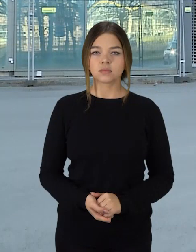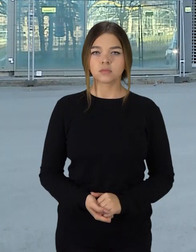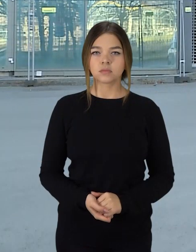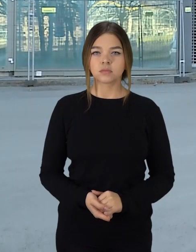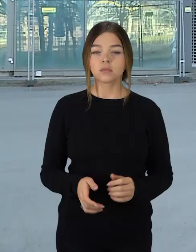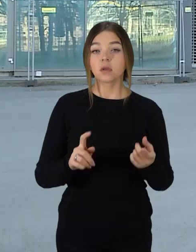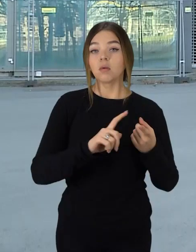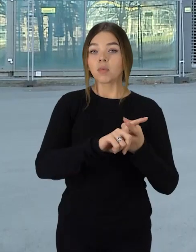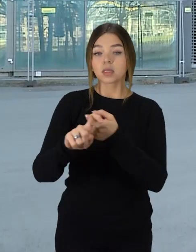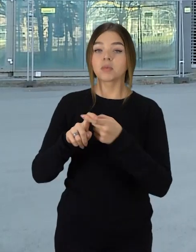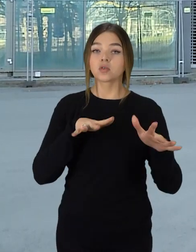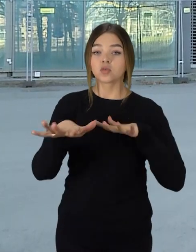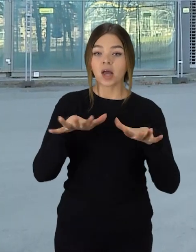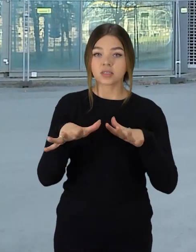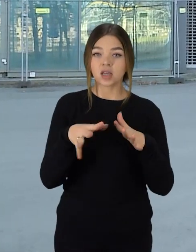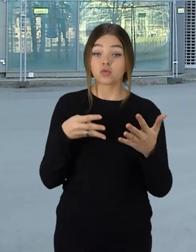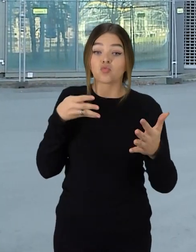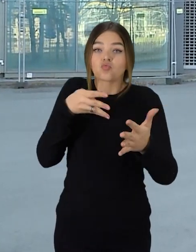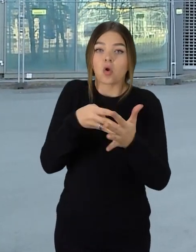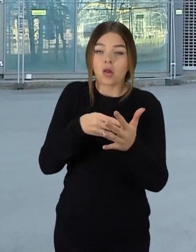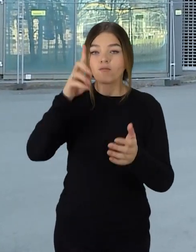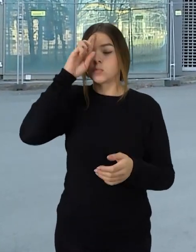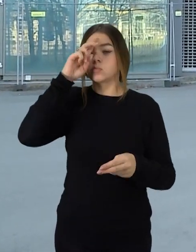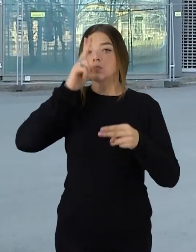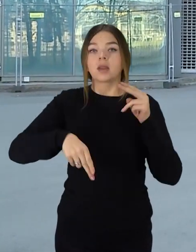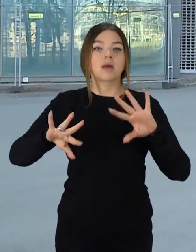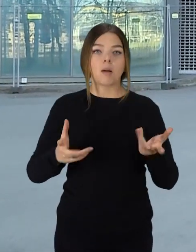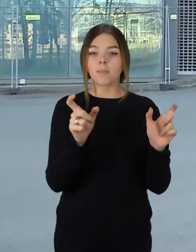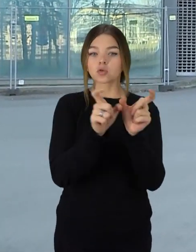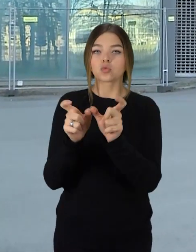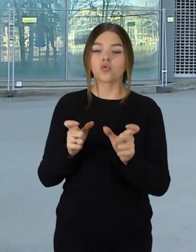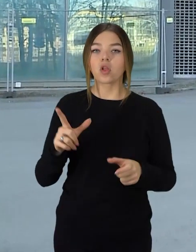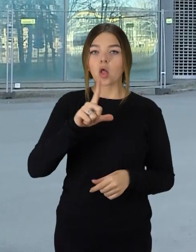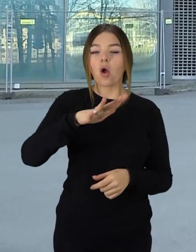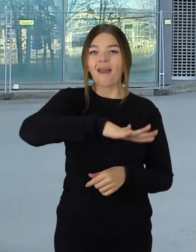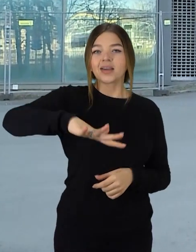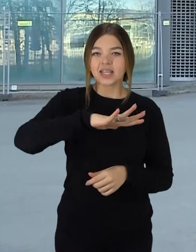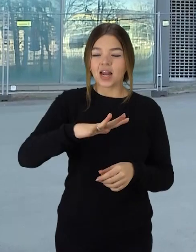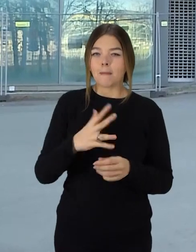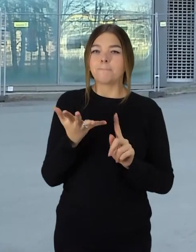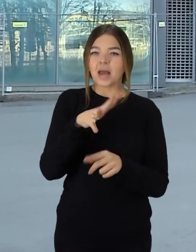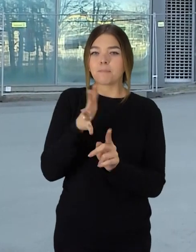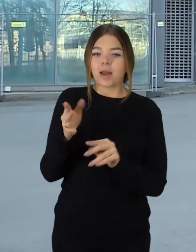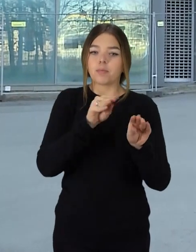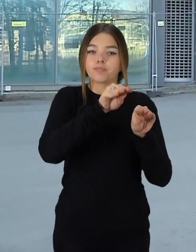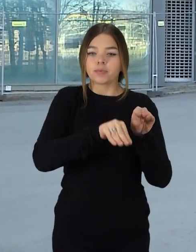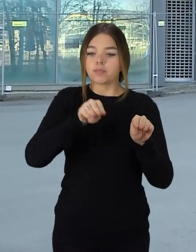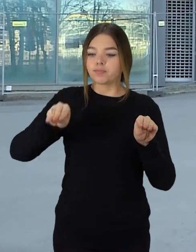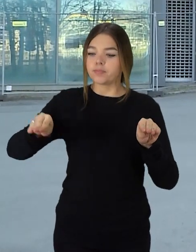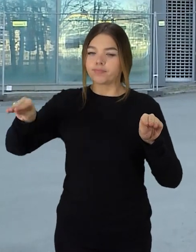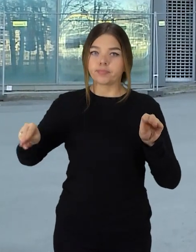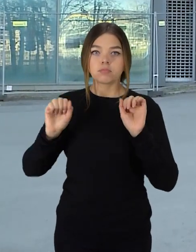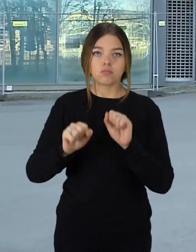Sėkdamas suvaldyti pandemiją, vyriausybė nusprendė, kad pirkybos centruo aikštelėse bus leidžiamas stovėti tik kas penktoje automobilių vietoje.